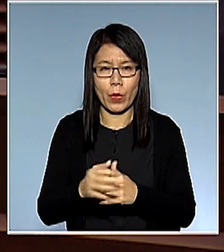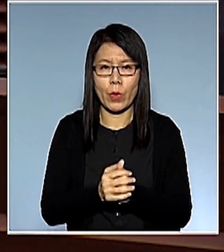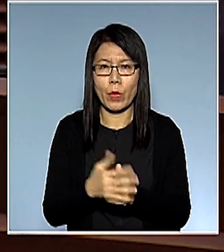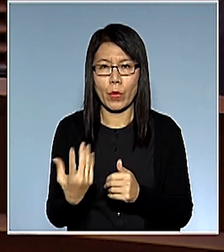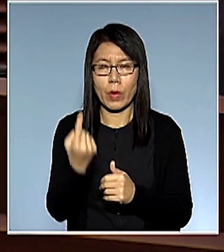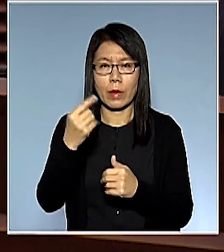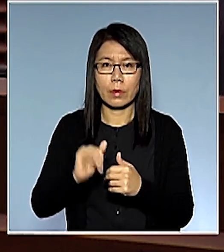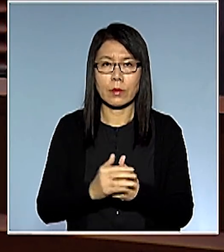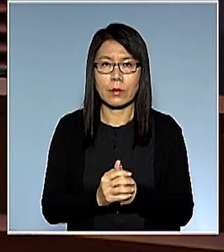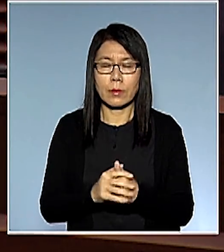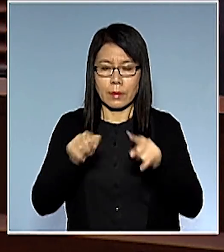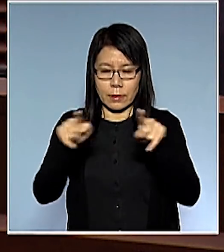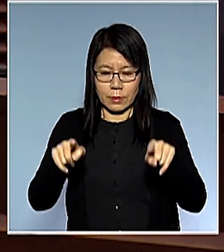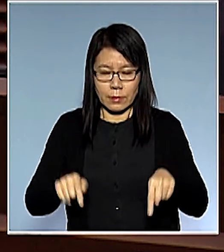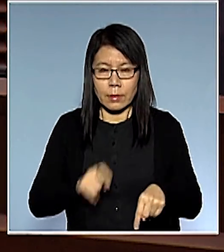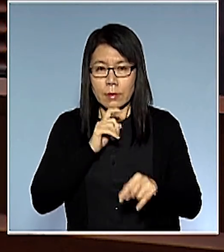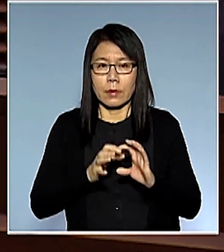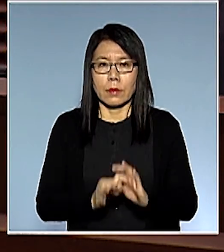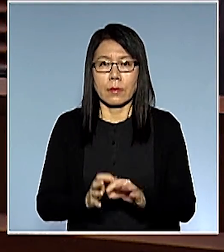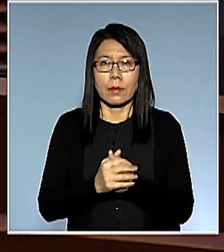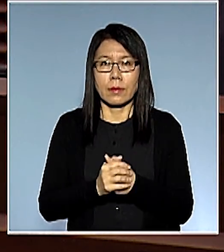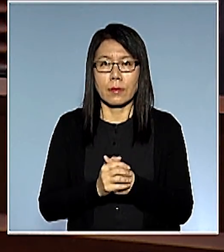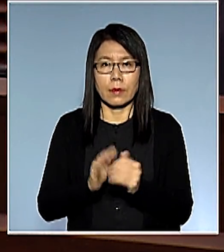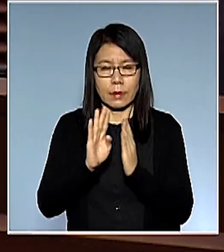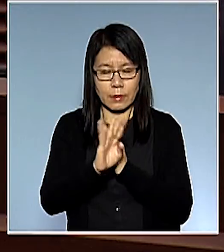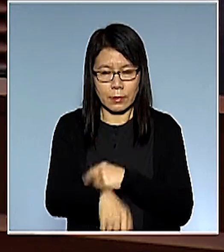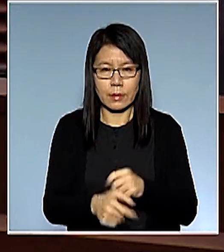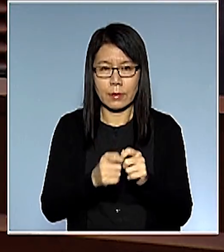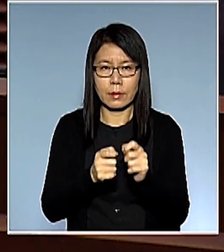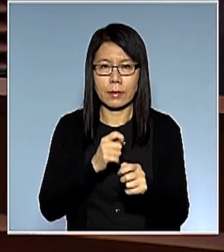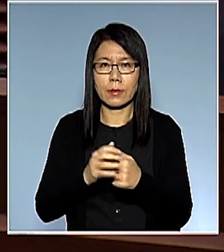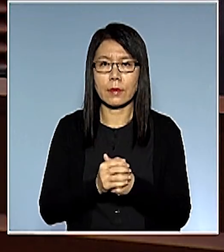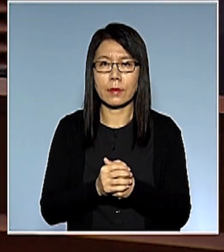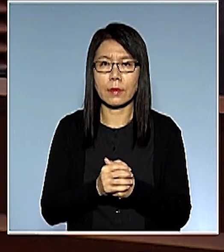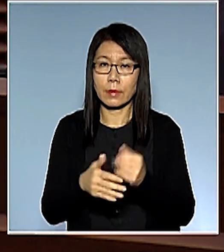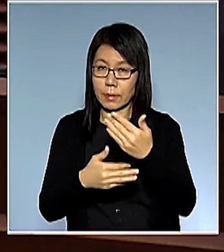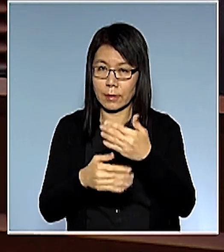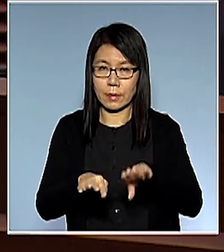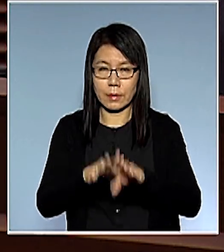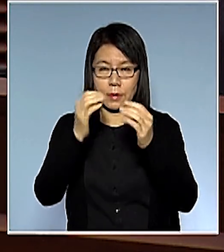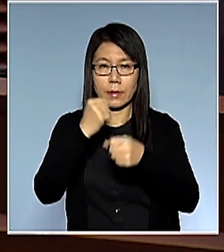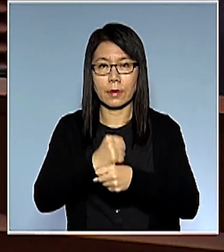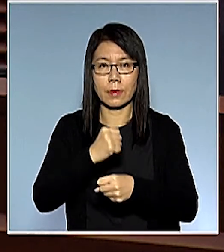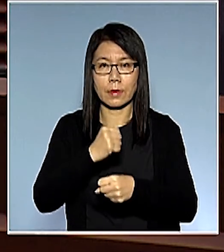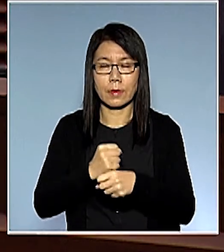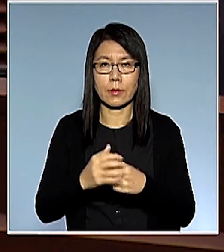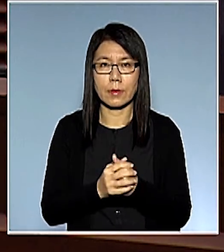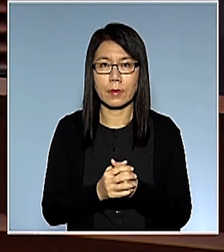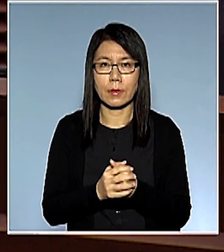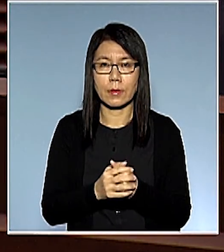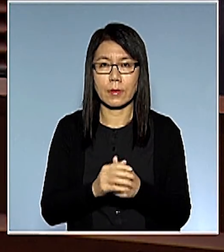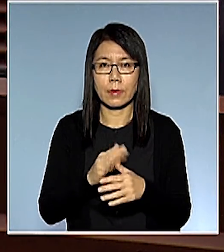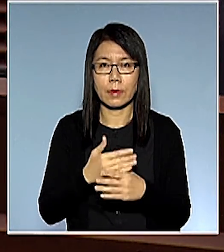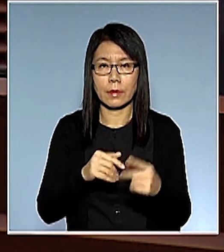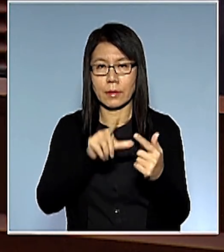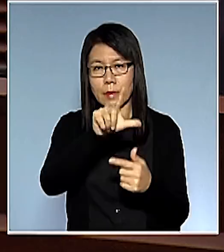的文件關乎就是其後的一個文件就是說什麼時候開始實施這樣解釋而現在由於LN